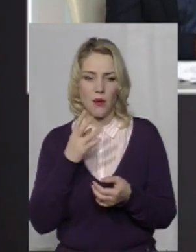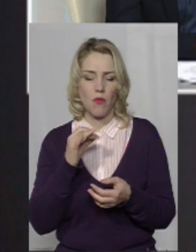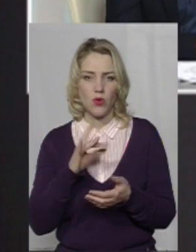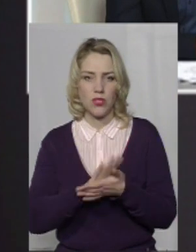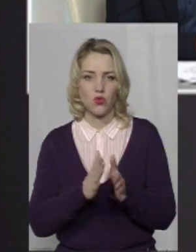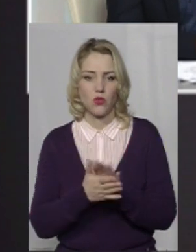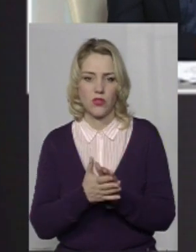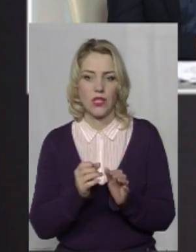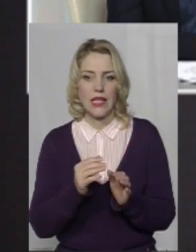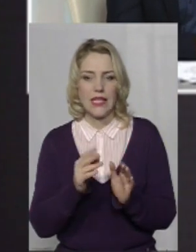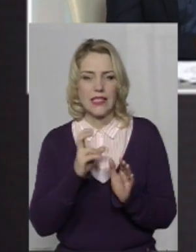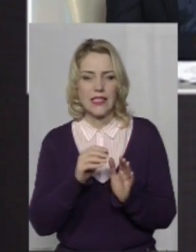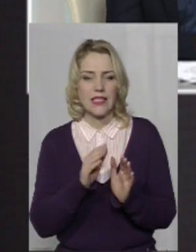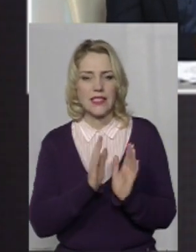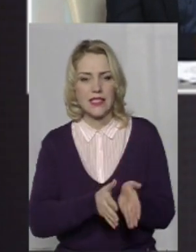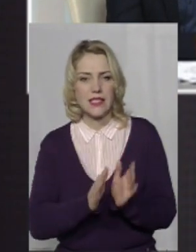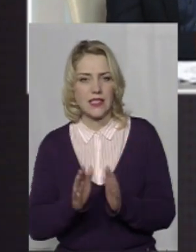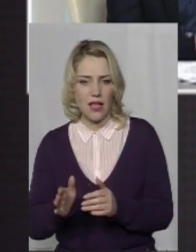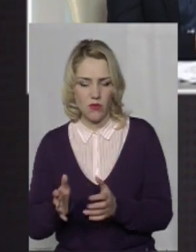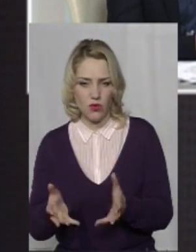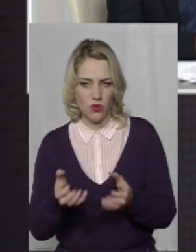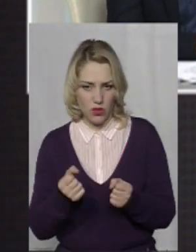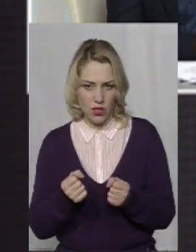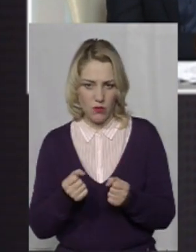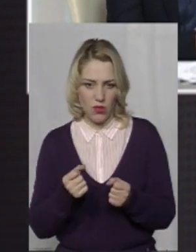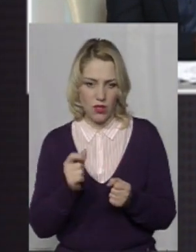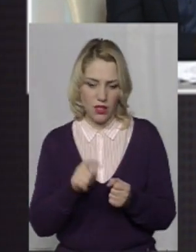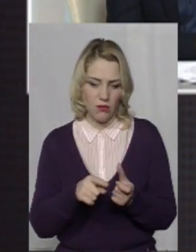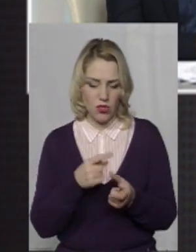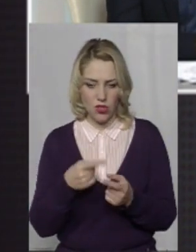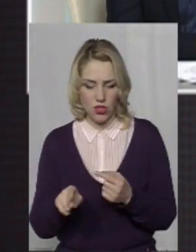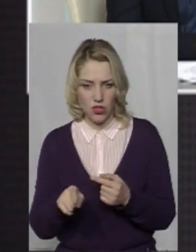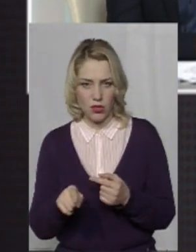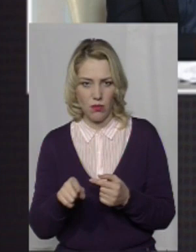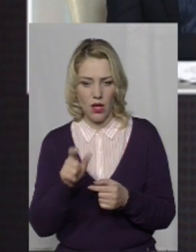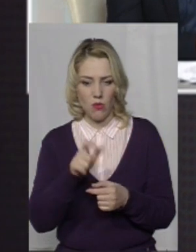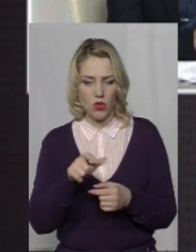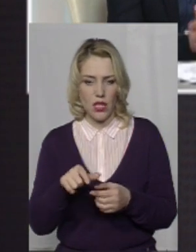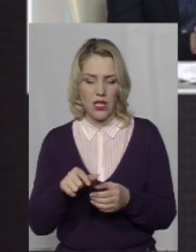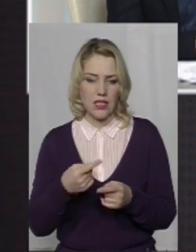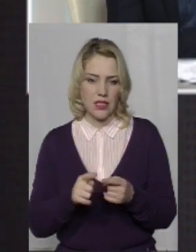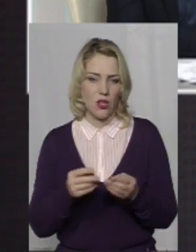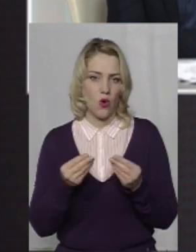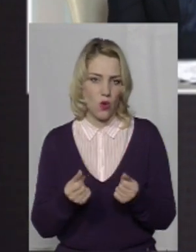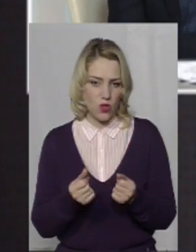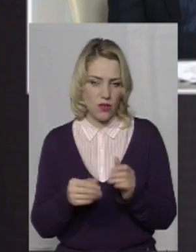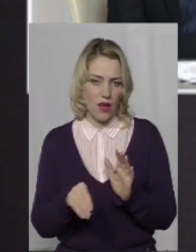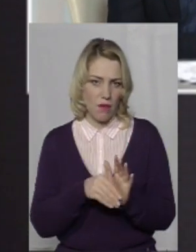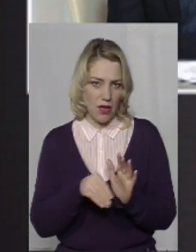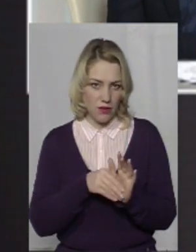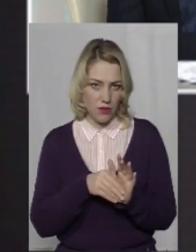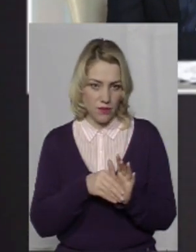ситуацію з системністю отримання тими чи іншими посадовцями даних грошових коштів, даних хабарів.